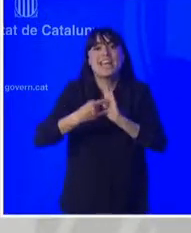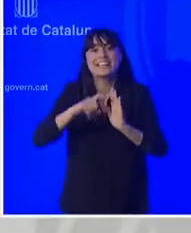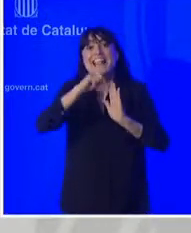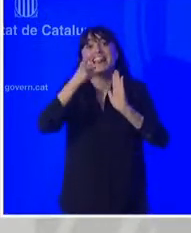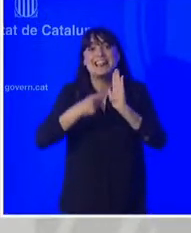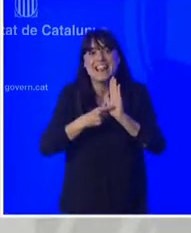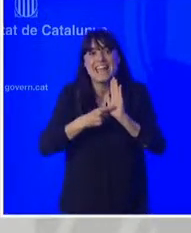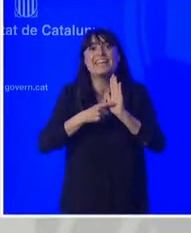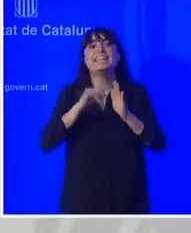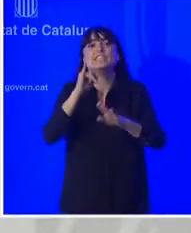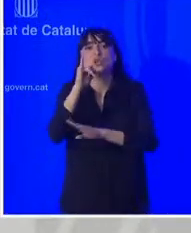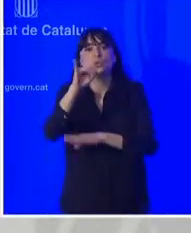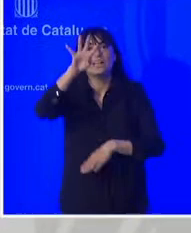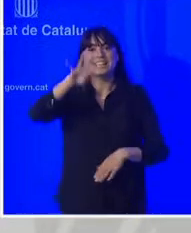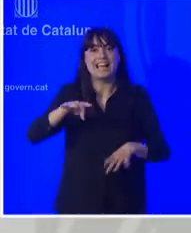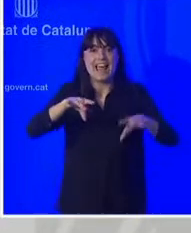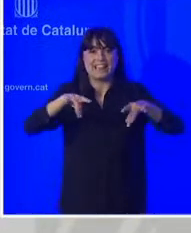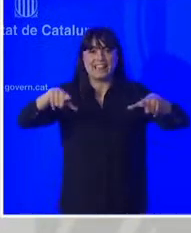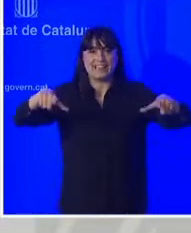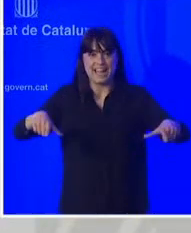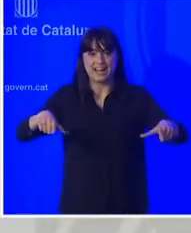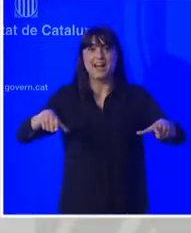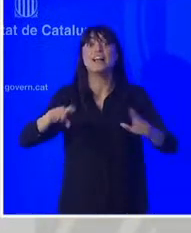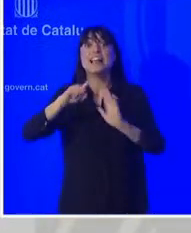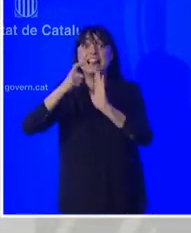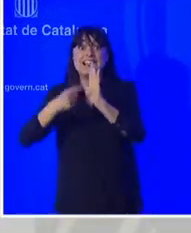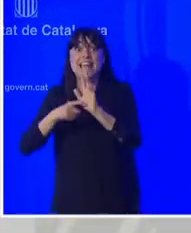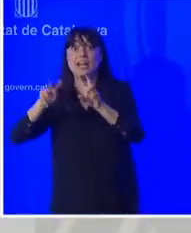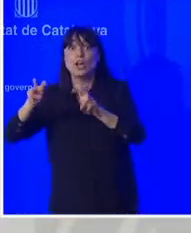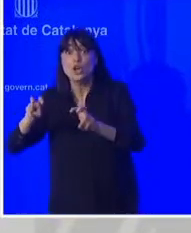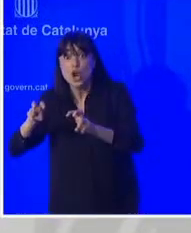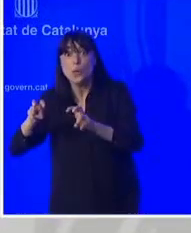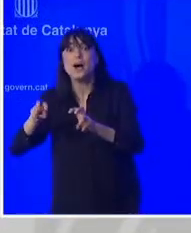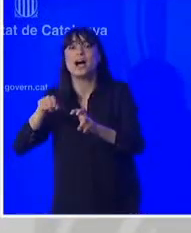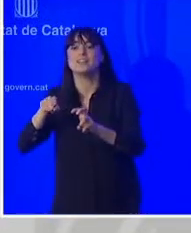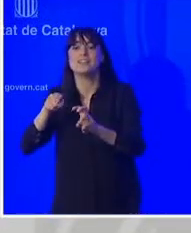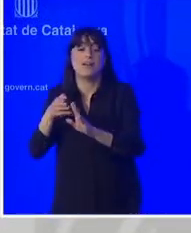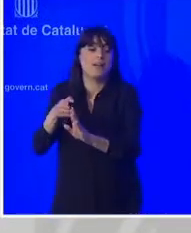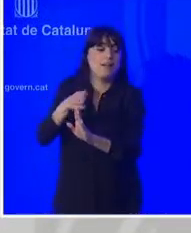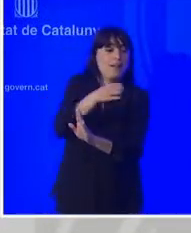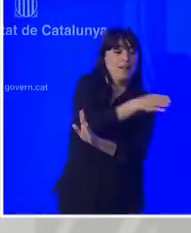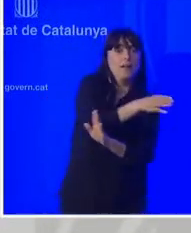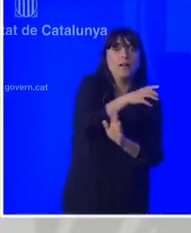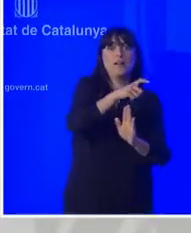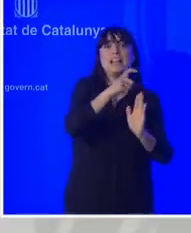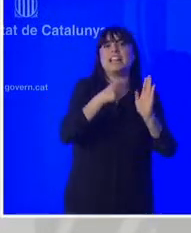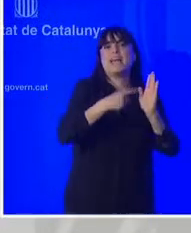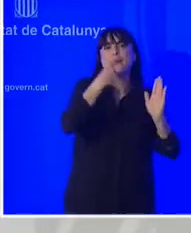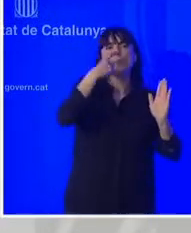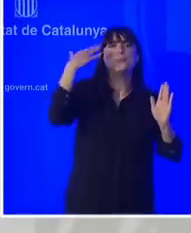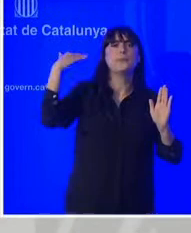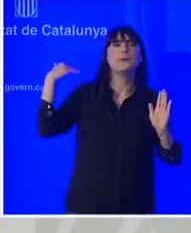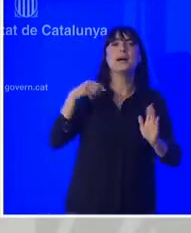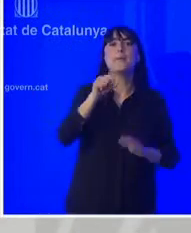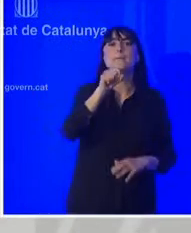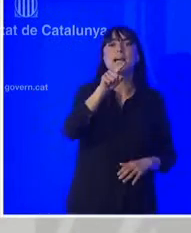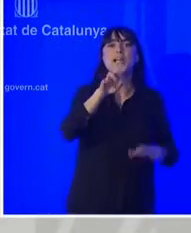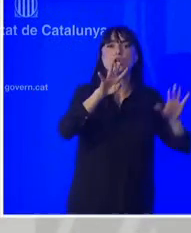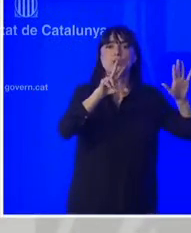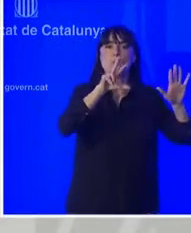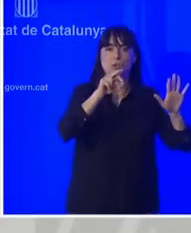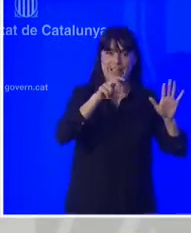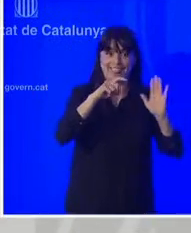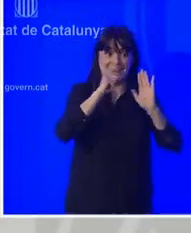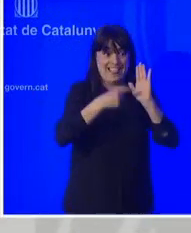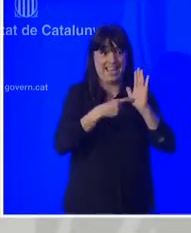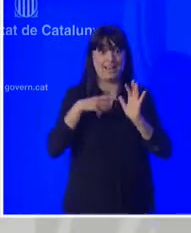Aquesta nova norma modificarà la llei fundacional d'aquesta entitat que es va dur a terme l'any 1980 per ajustar